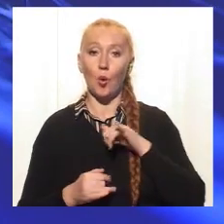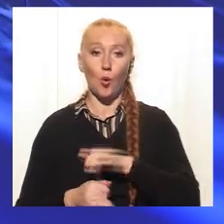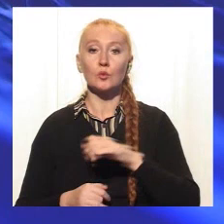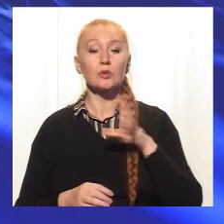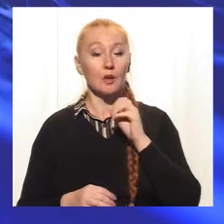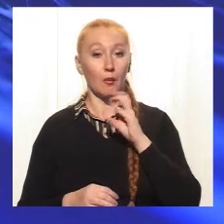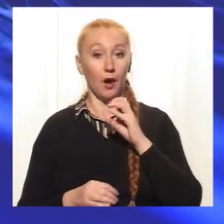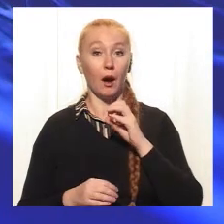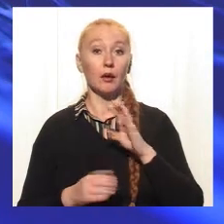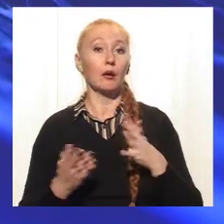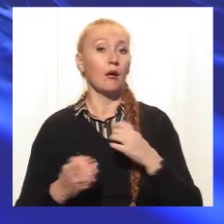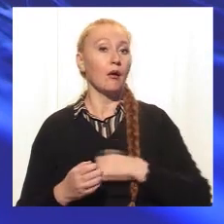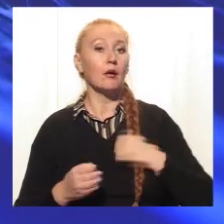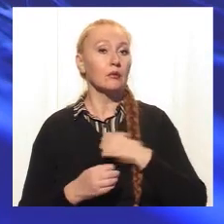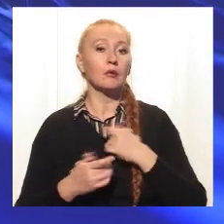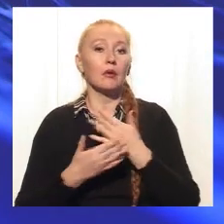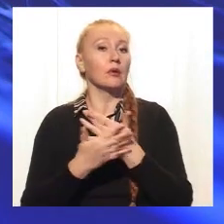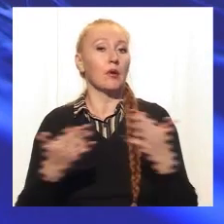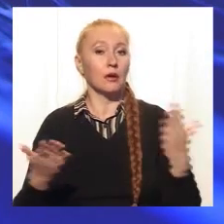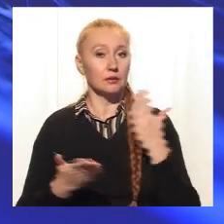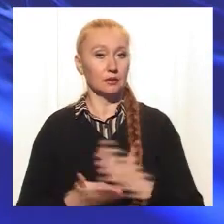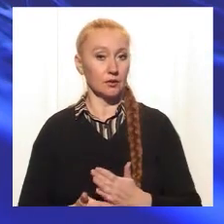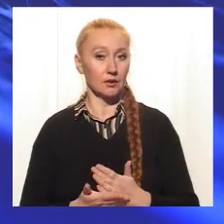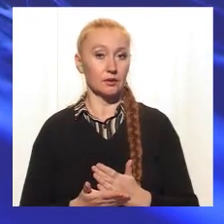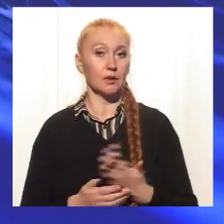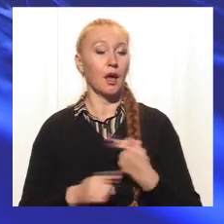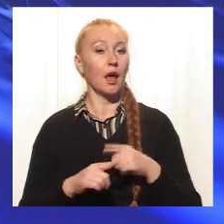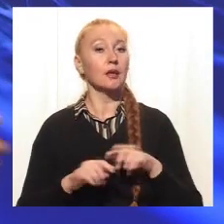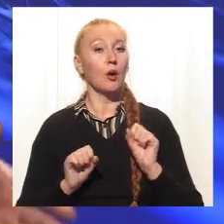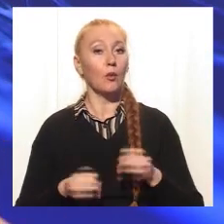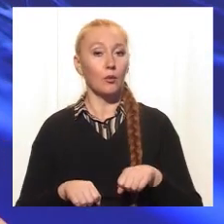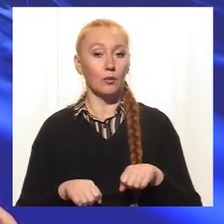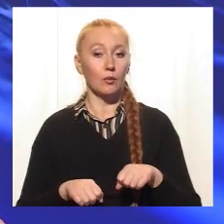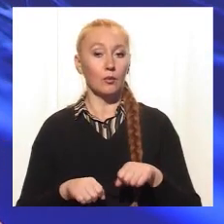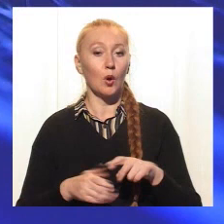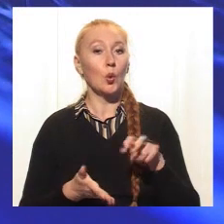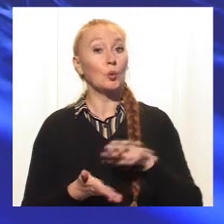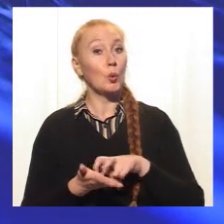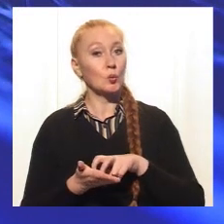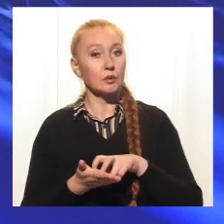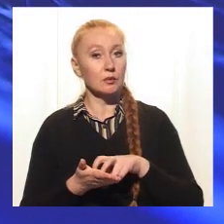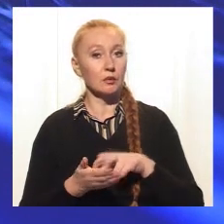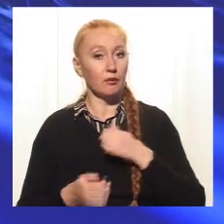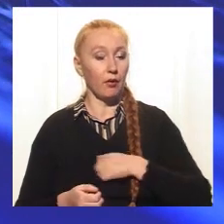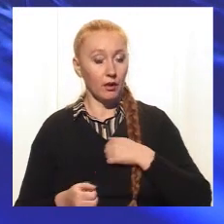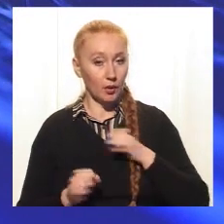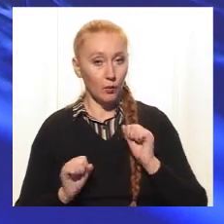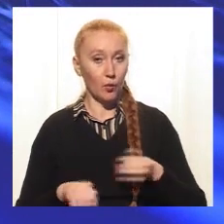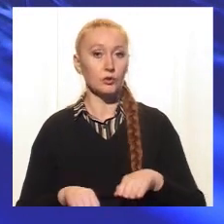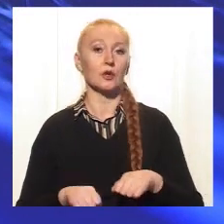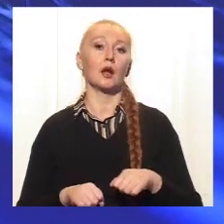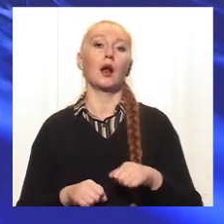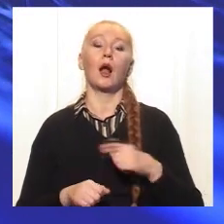Видів агресії нараховується декілька. Це може бути трослива агресія, це може